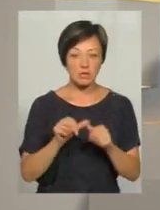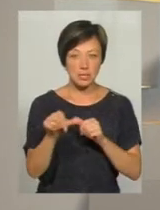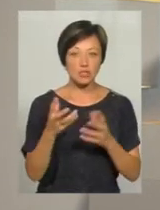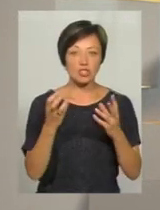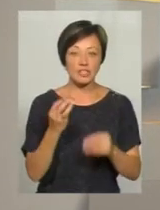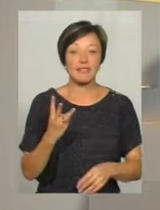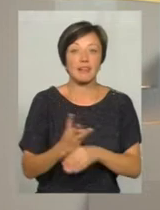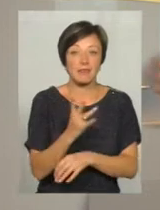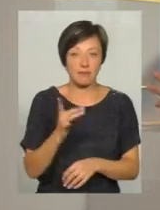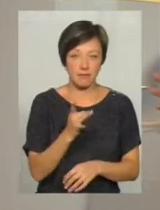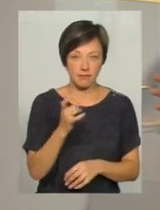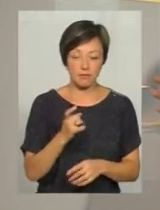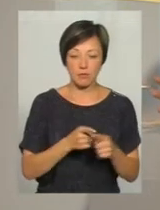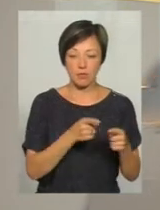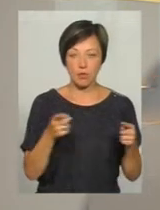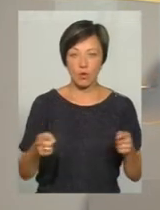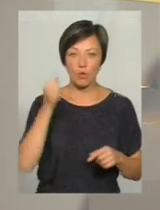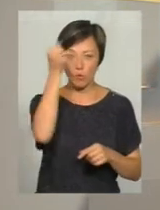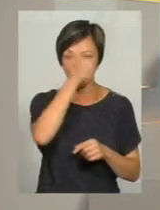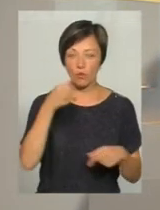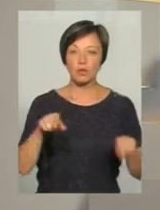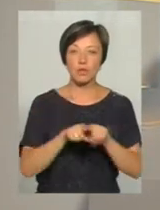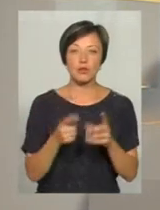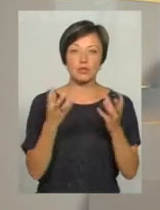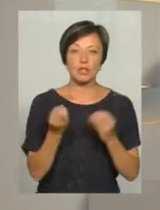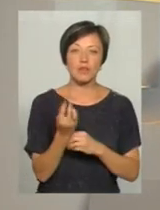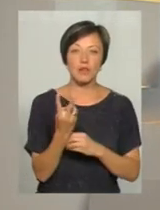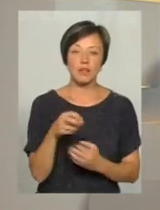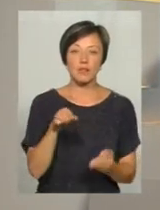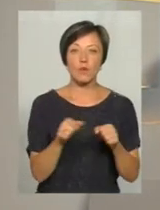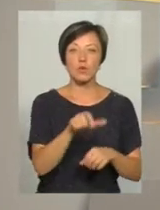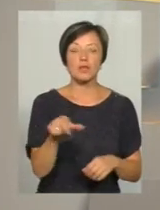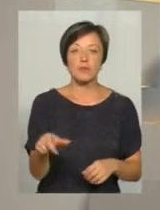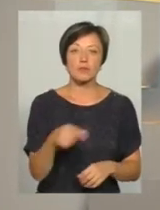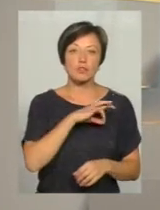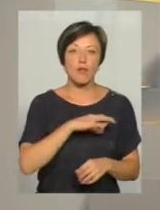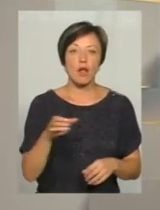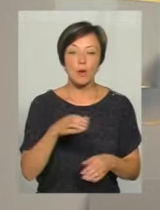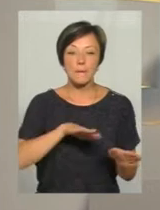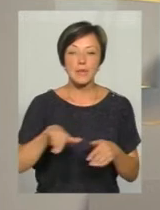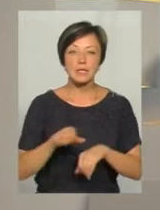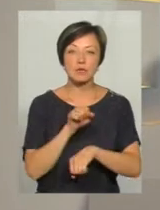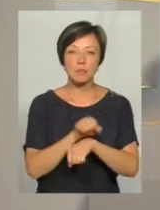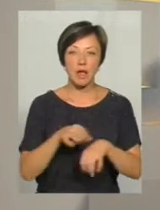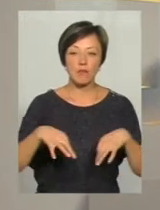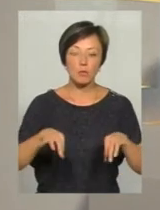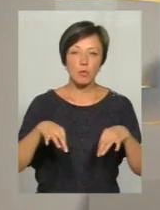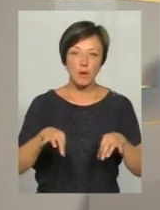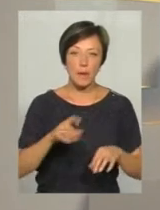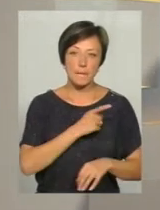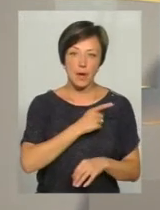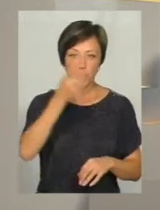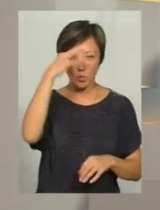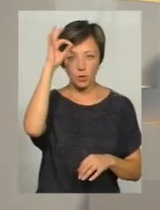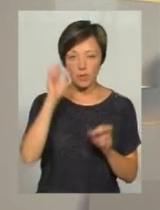попалися і в третій. Це все протягом року. Також ще 12 водіїв вживали алкоголь після зупинки їх автомобіля патрульними.